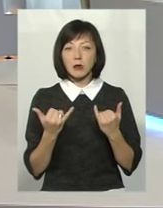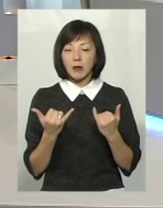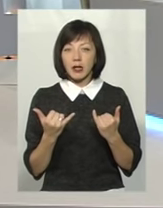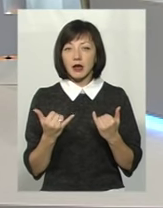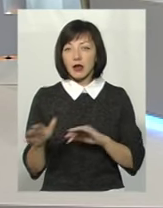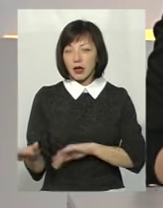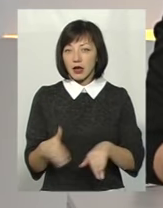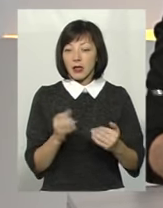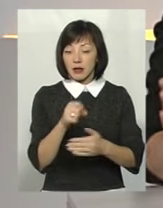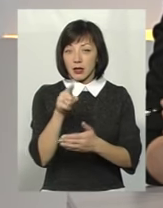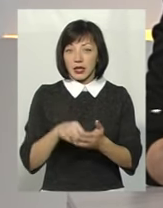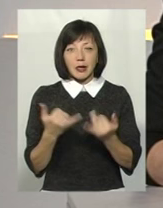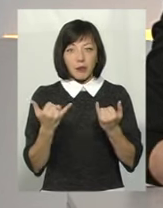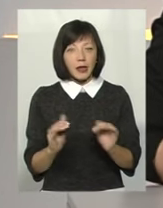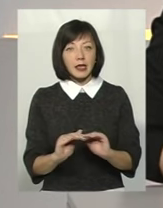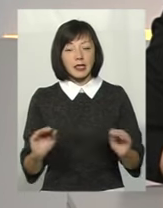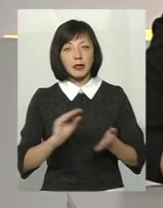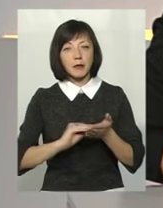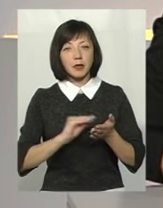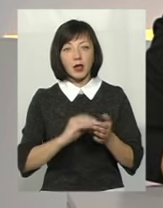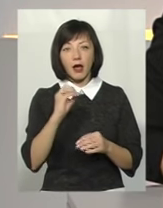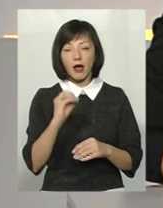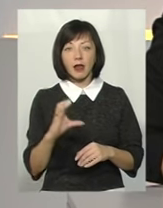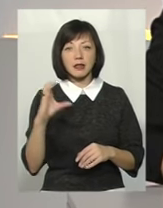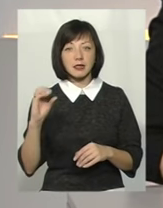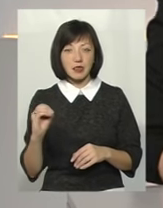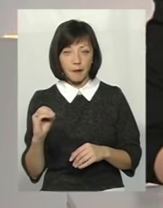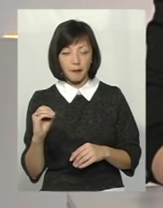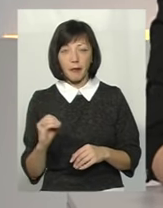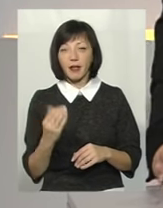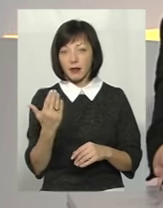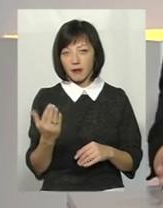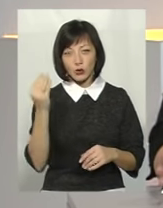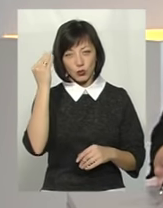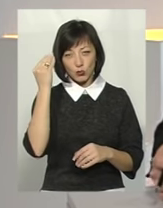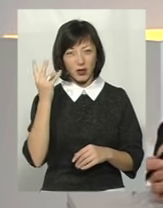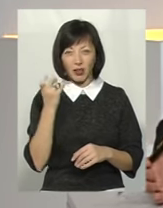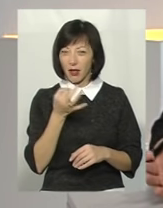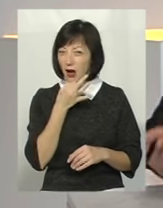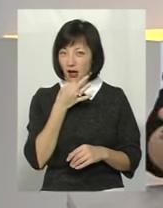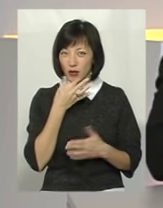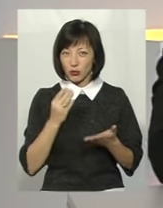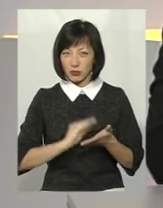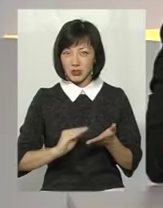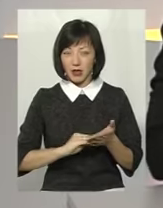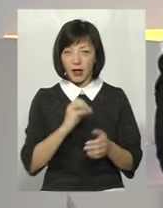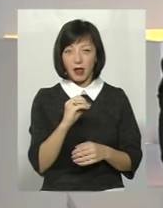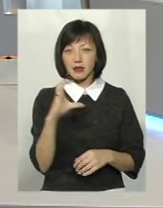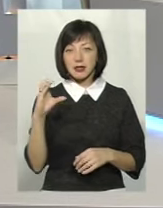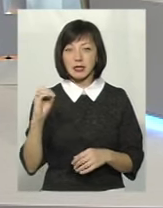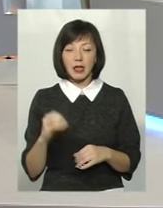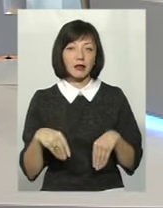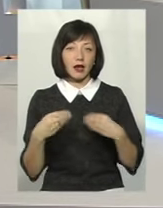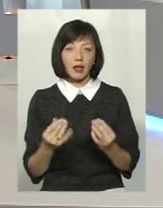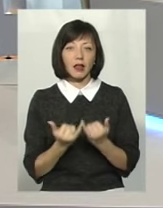в молодшій школі вже пишуть есе. Це навіть йшлося в сюжеті. На вашу думку, це не зарано? І що написання есе дає для